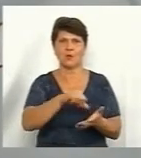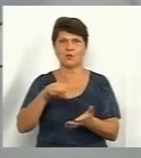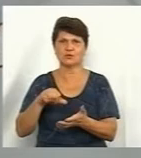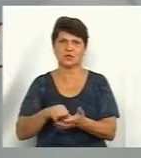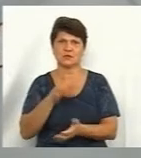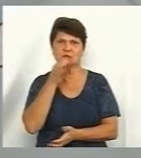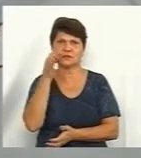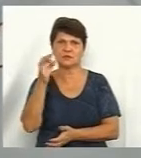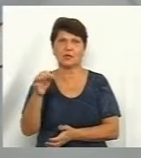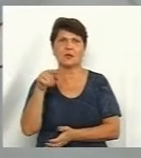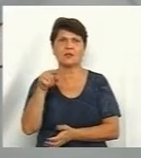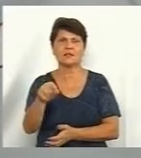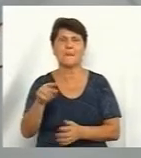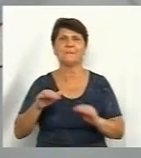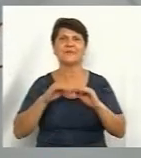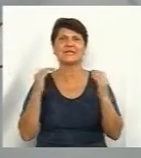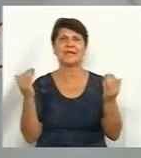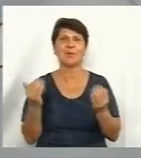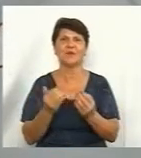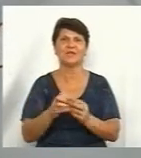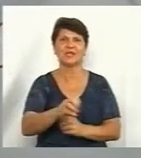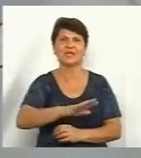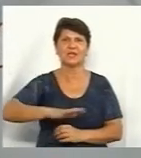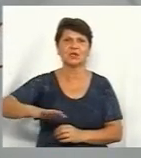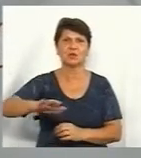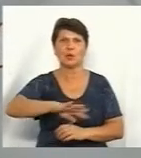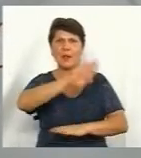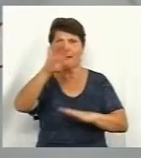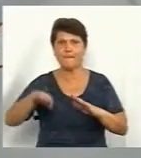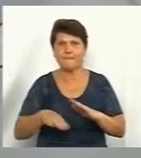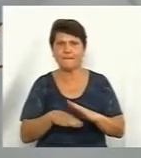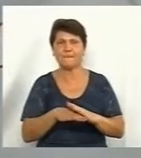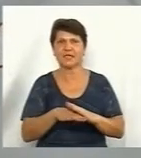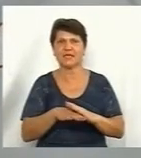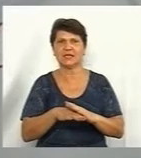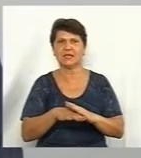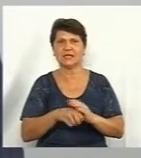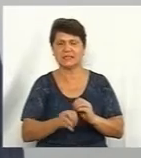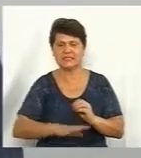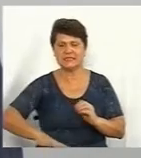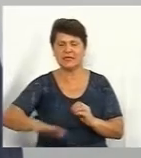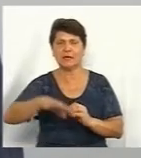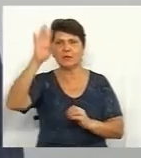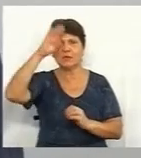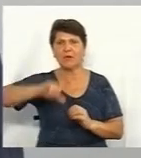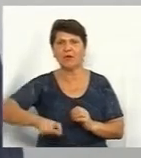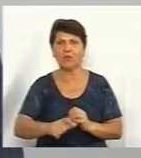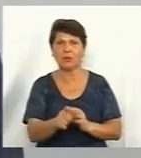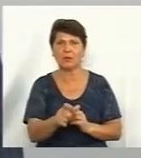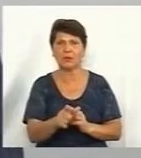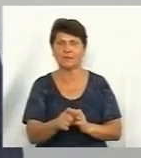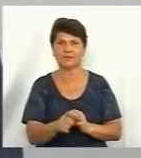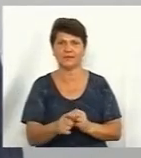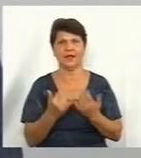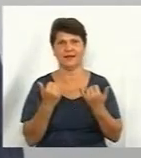заповідні території, підземні води, чи пройде він таку екологічну експертизу? Для цього